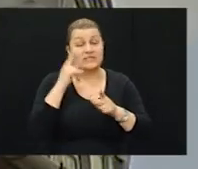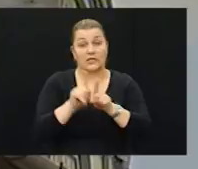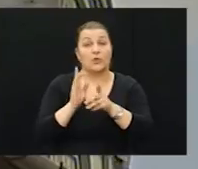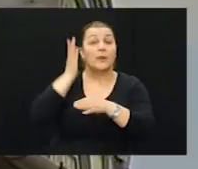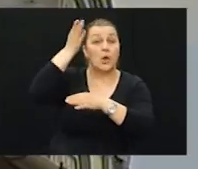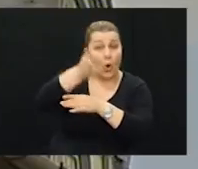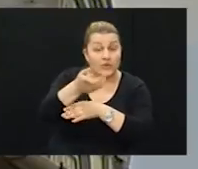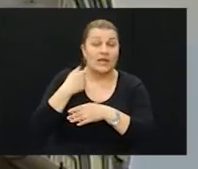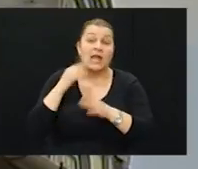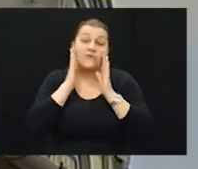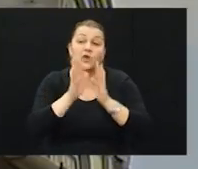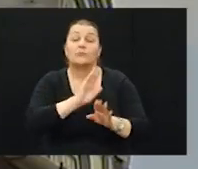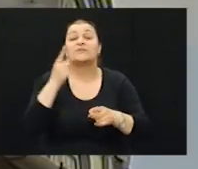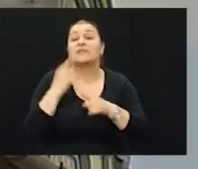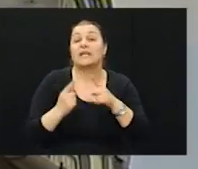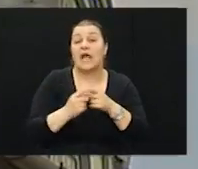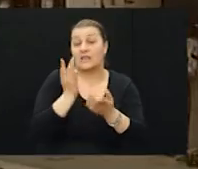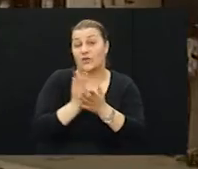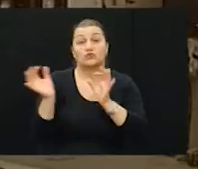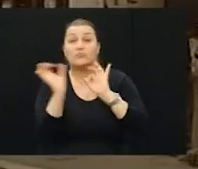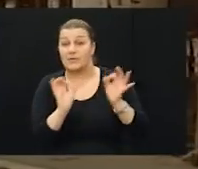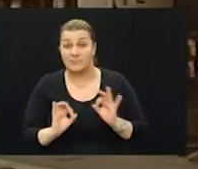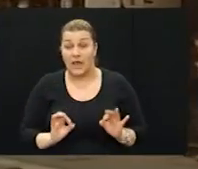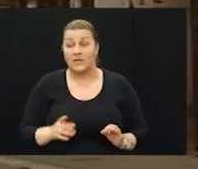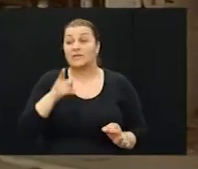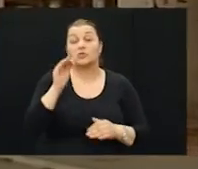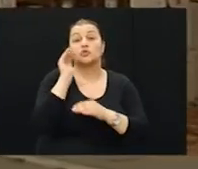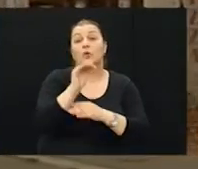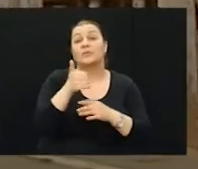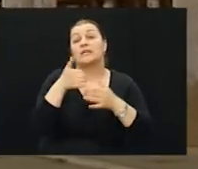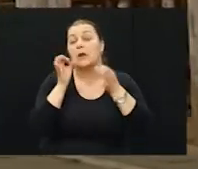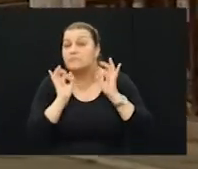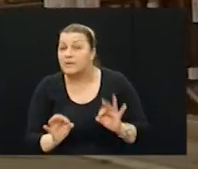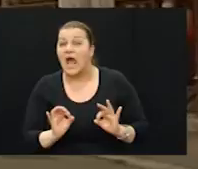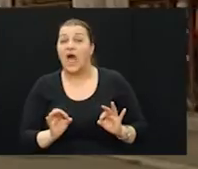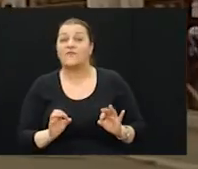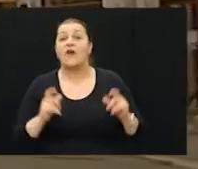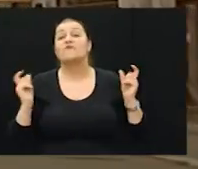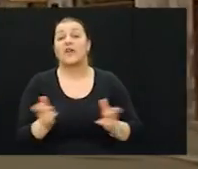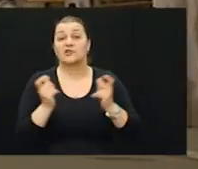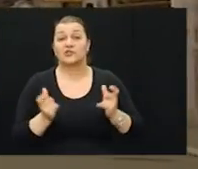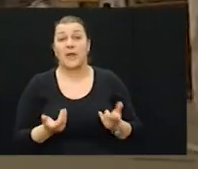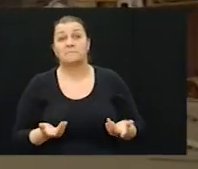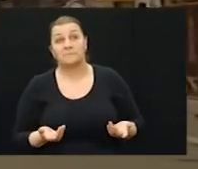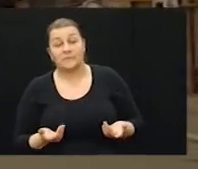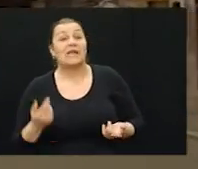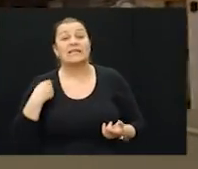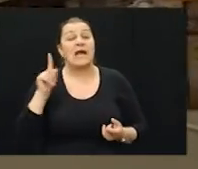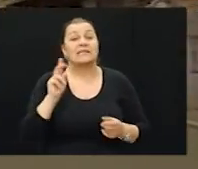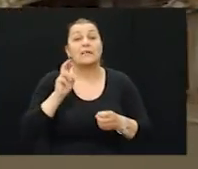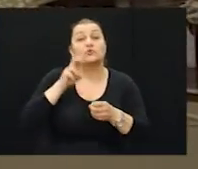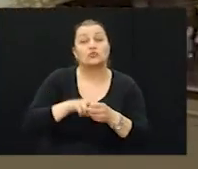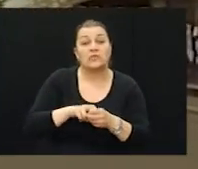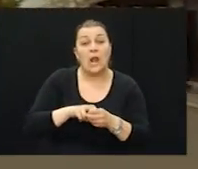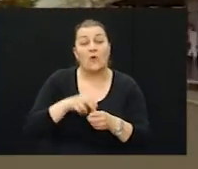kod njega. Vjerujem da su svi detalji već pripremljeni i da će to biti jedna prava, recimo to tako, fešta. Ja nisam